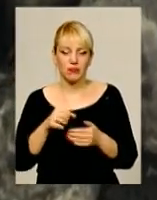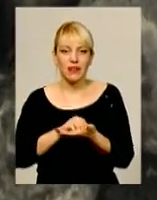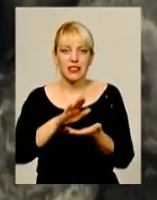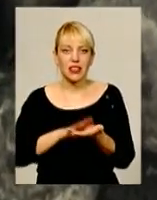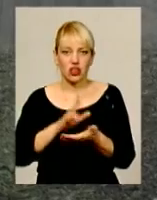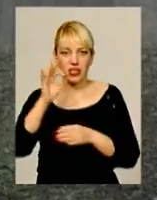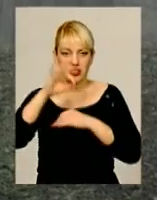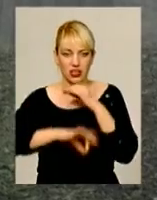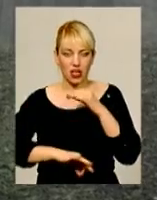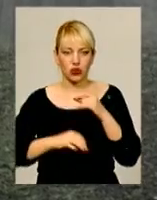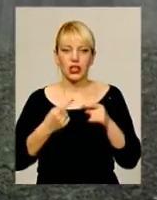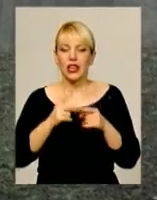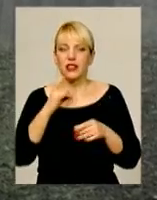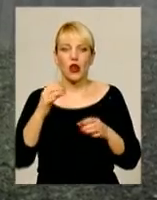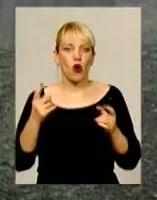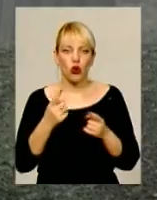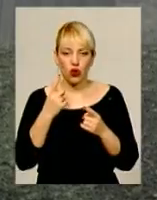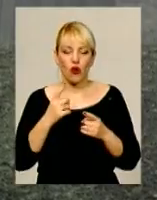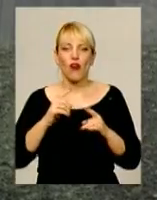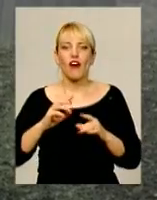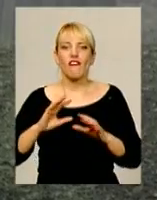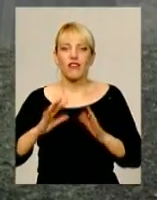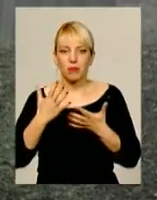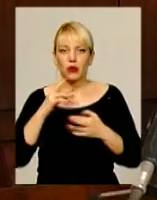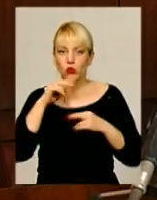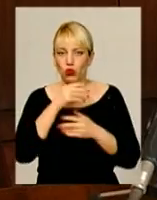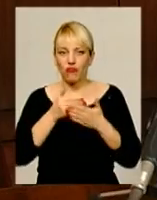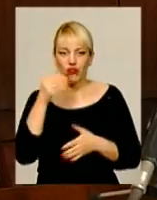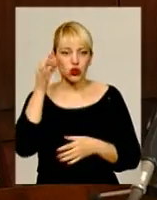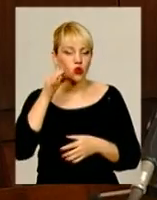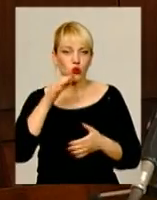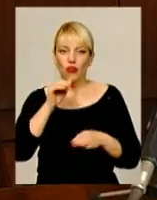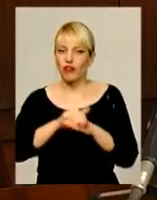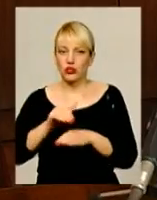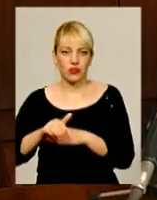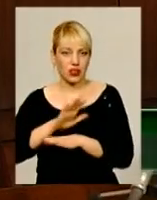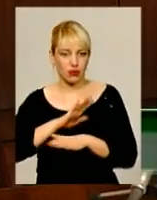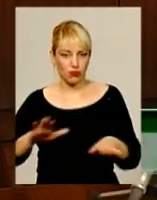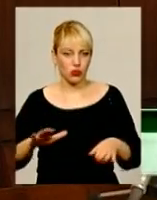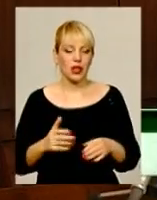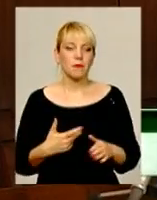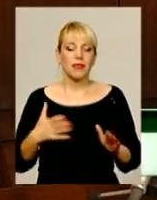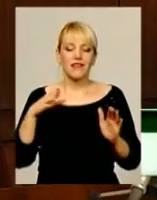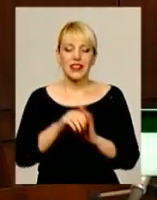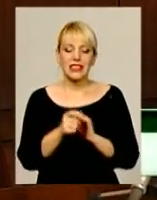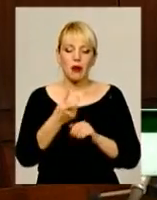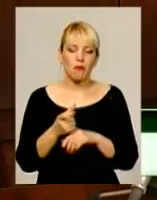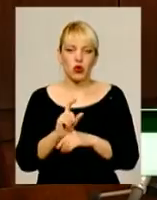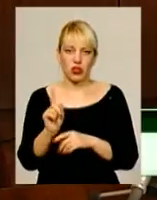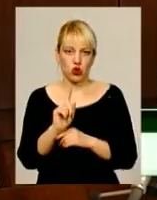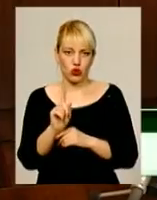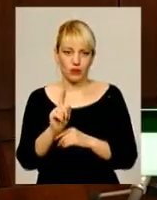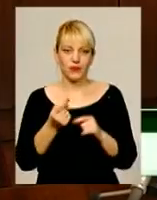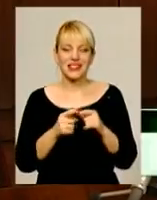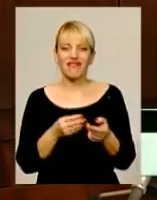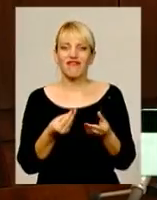на заході. Дещо жодного випадку отруєння цукром не фіксували. Внесення дуже такий позавеликих норм – це